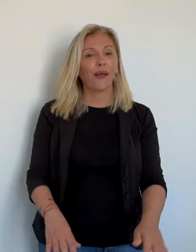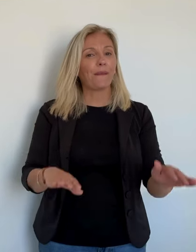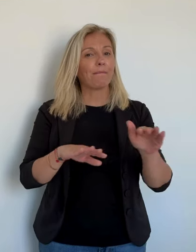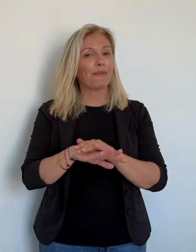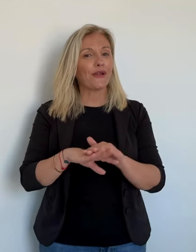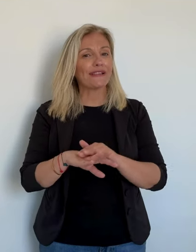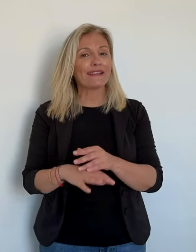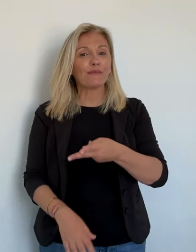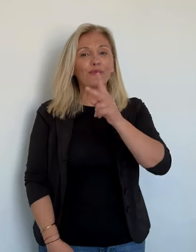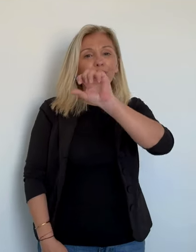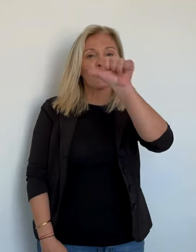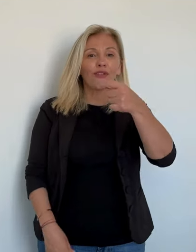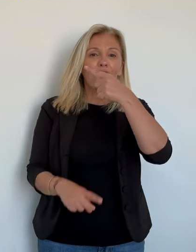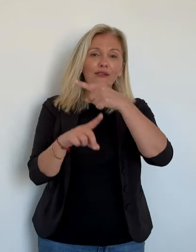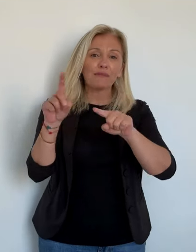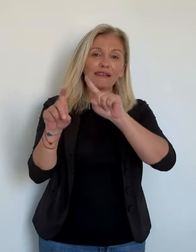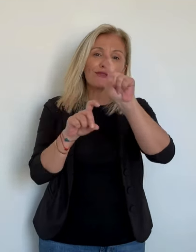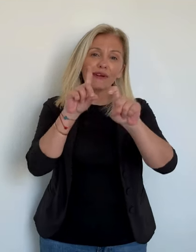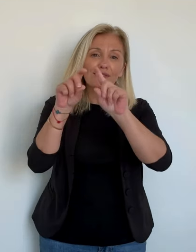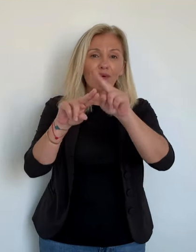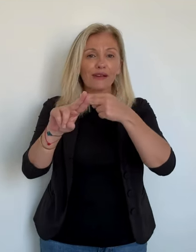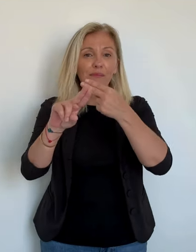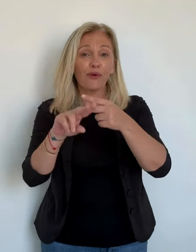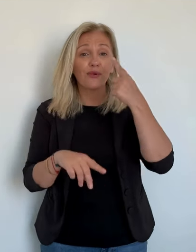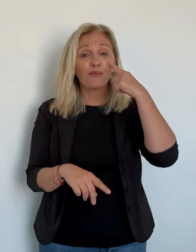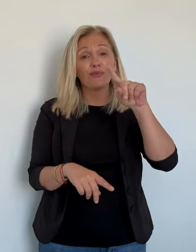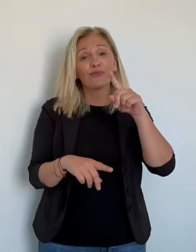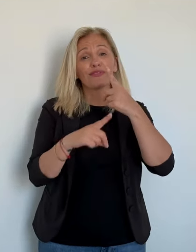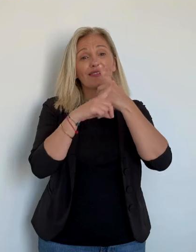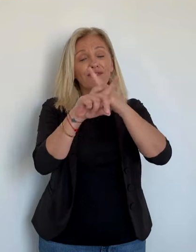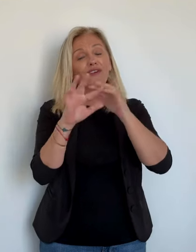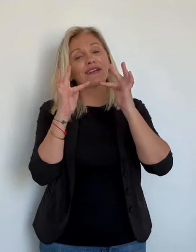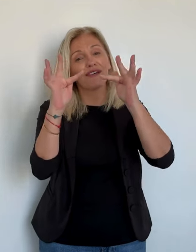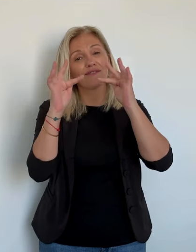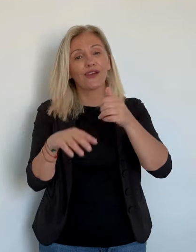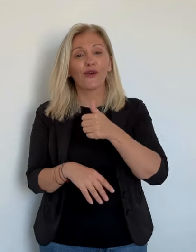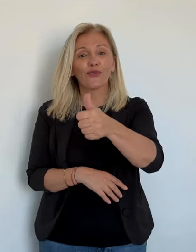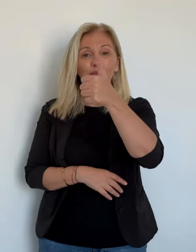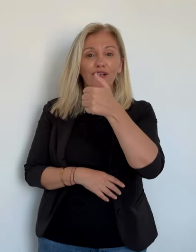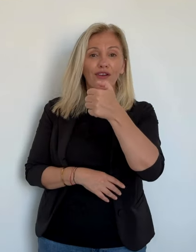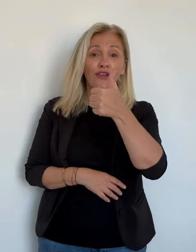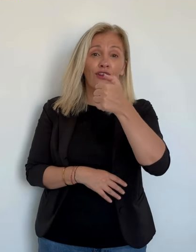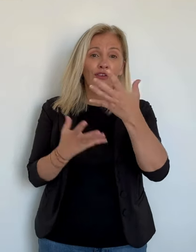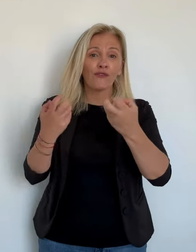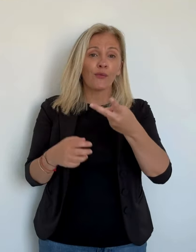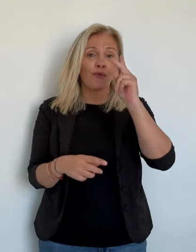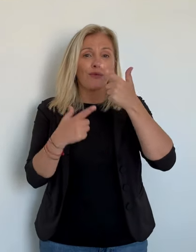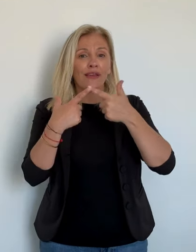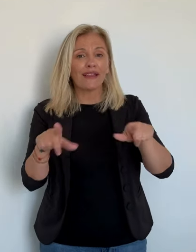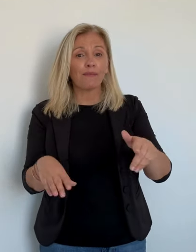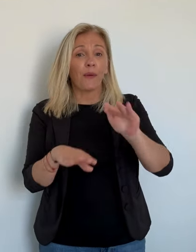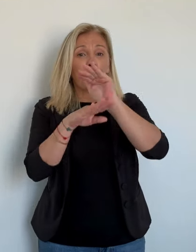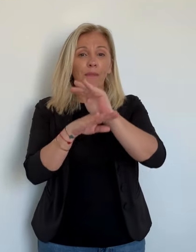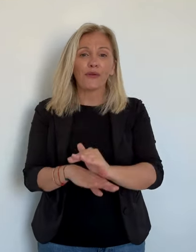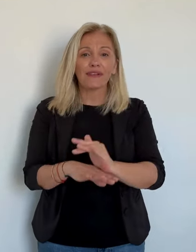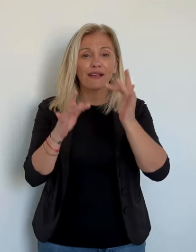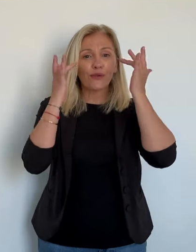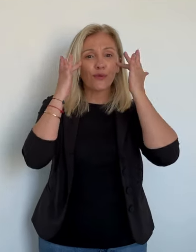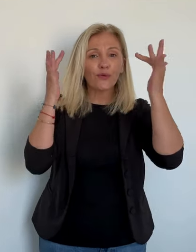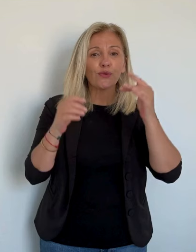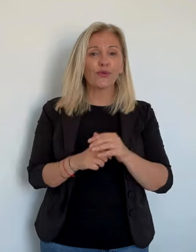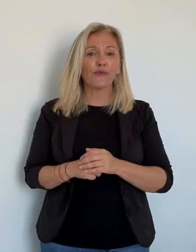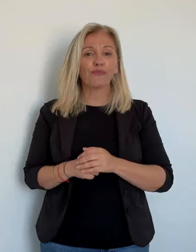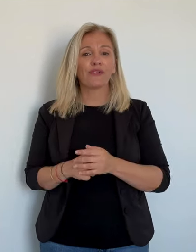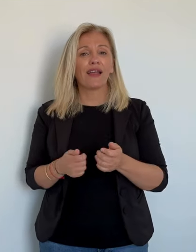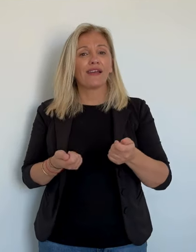La politique, plus d'une heure trente de questions réponses pour défendre le bien fondé d'une autonomie pour la Corse. Hier, Gilles